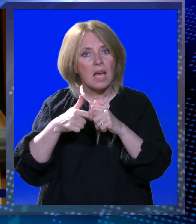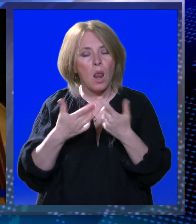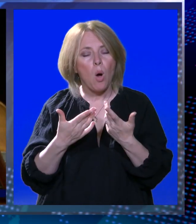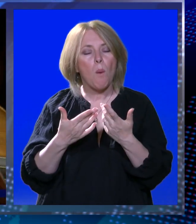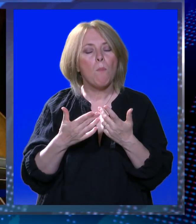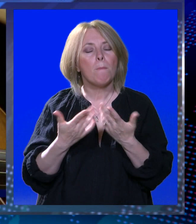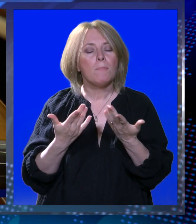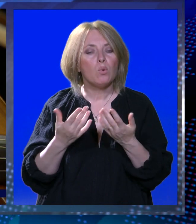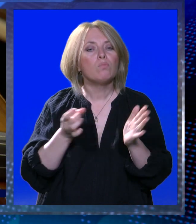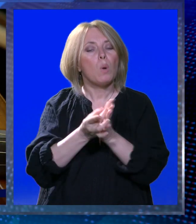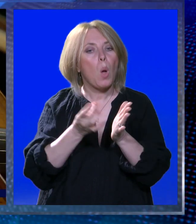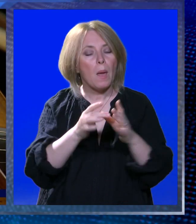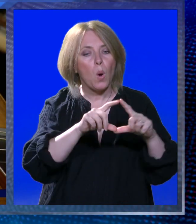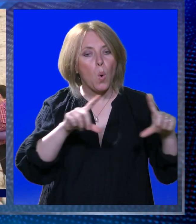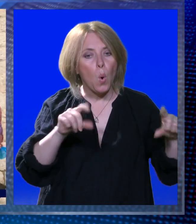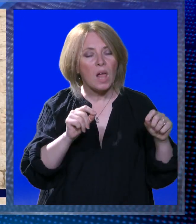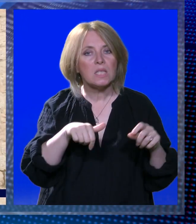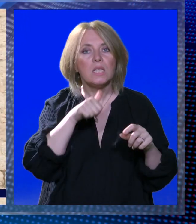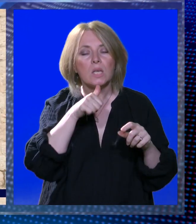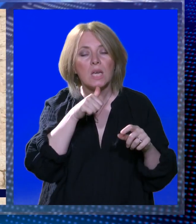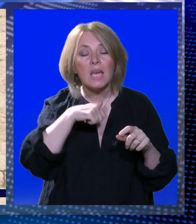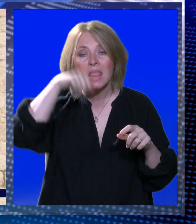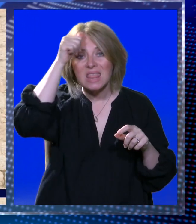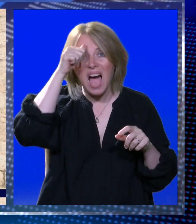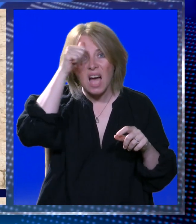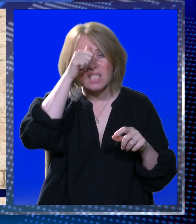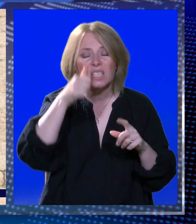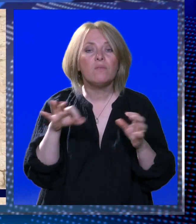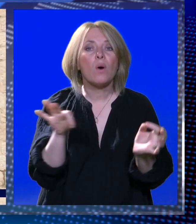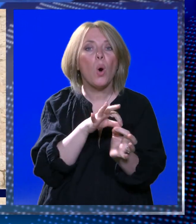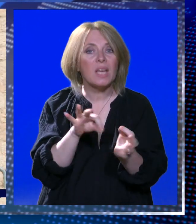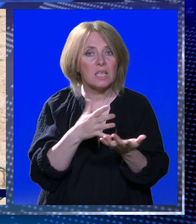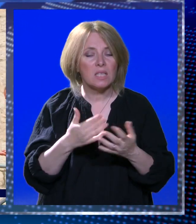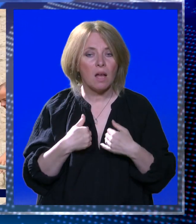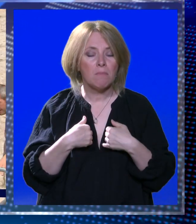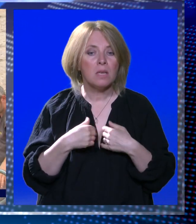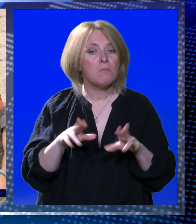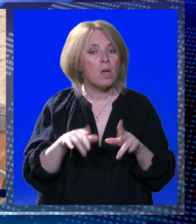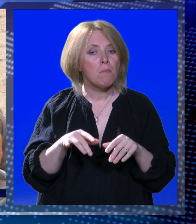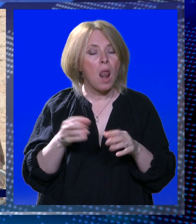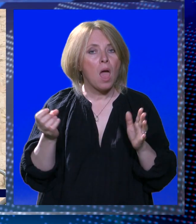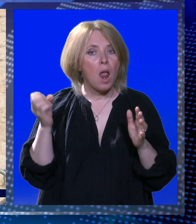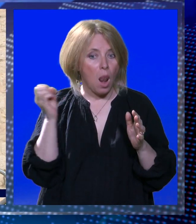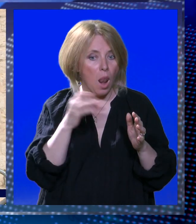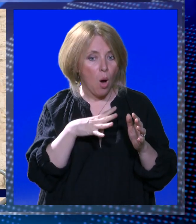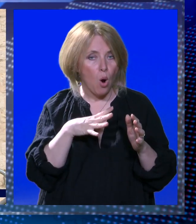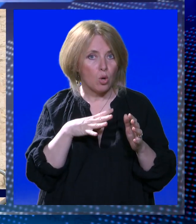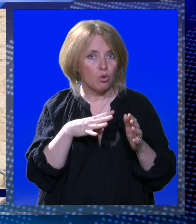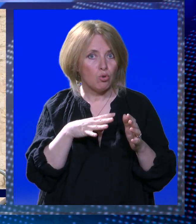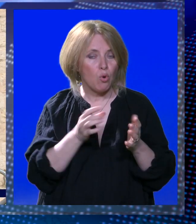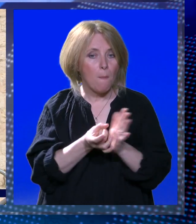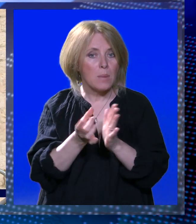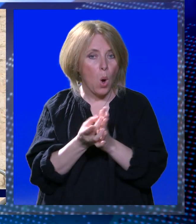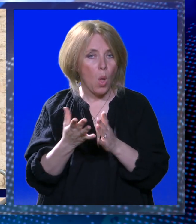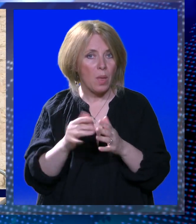pitanju naziva orkestra. 11.5. mi smo definitivno imali lošu prodaju jer na 400